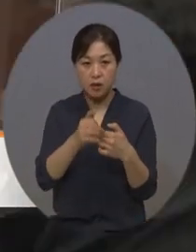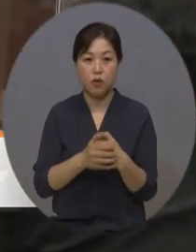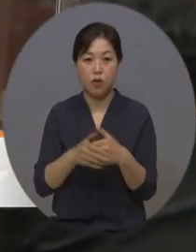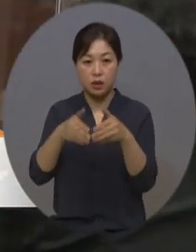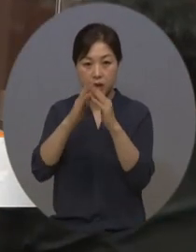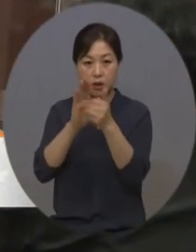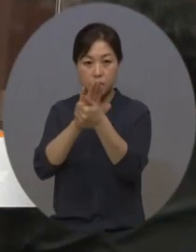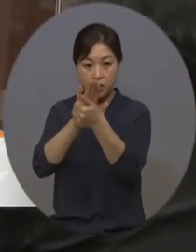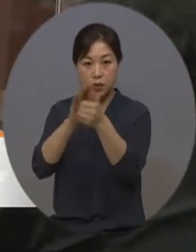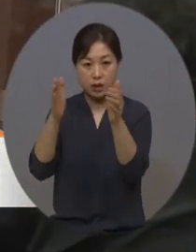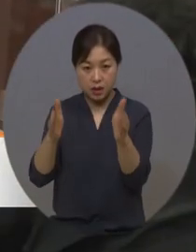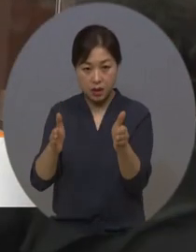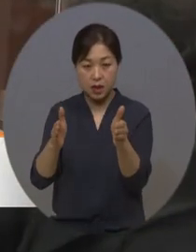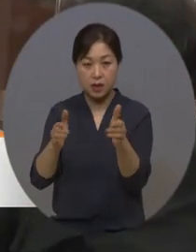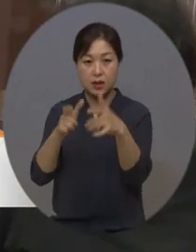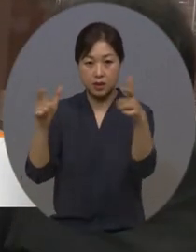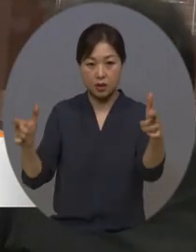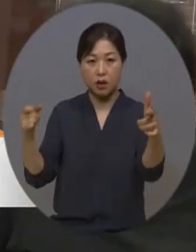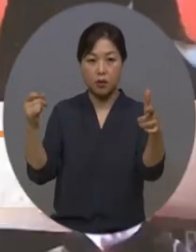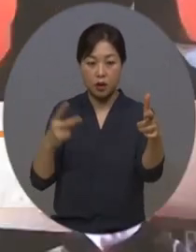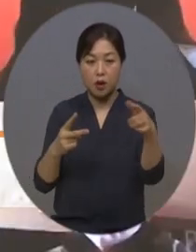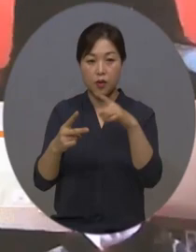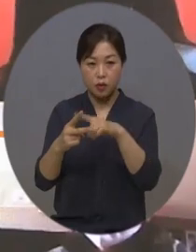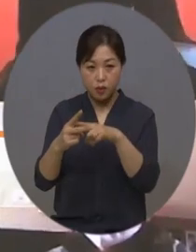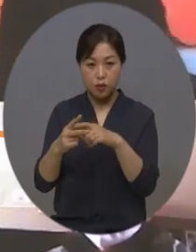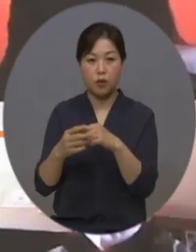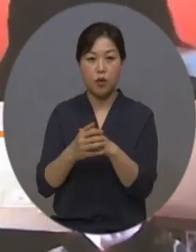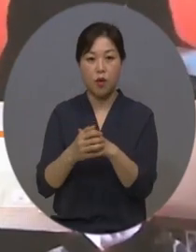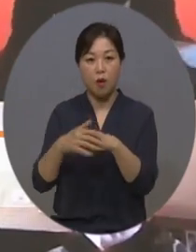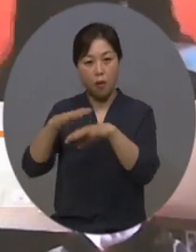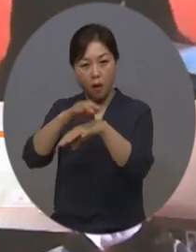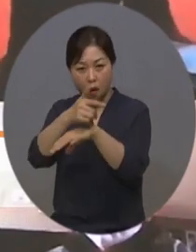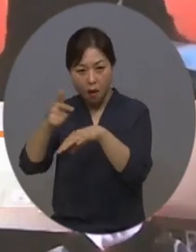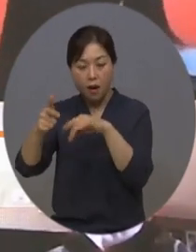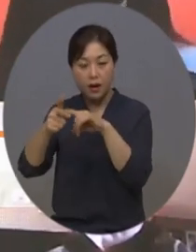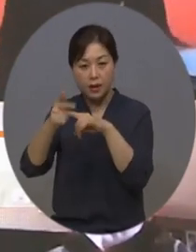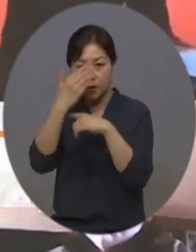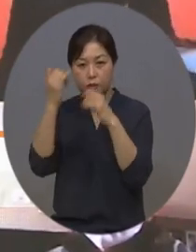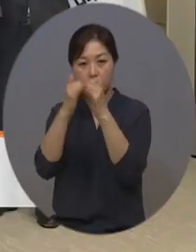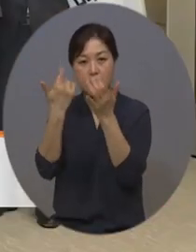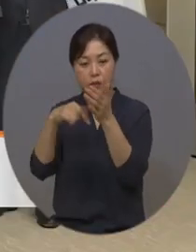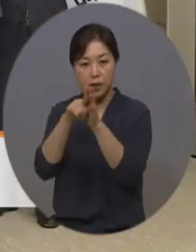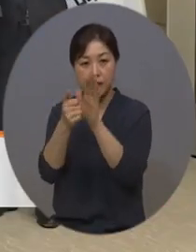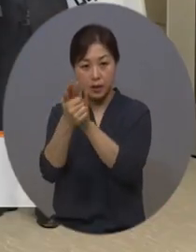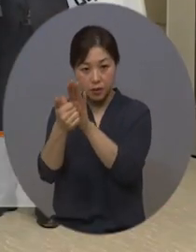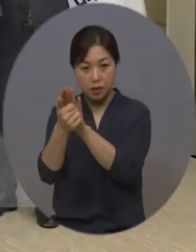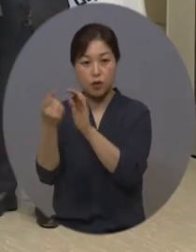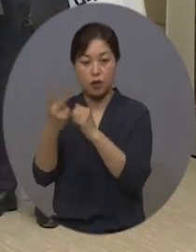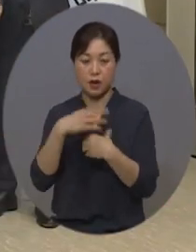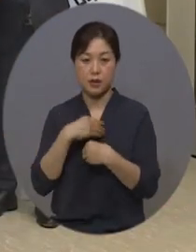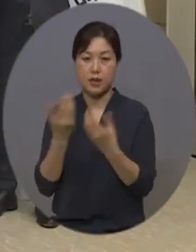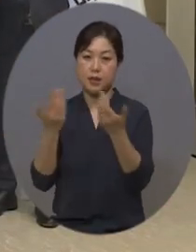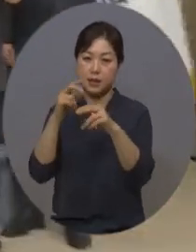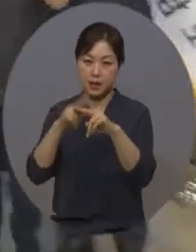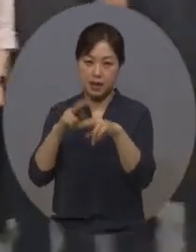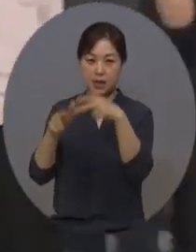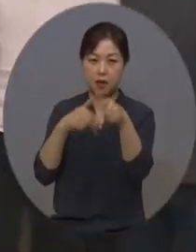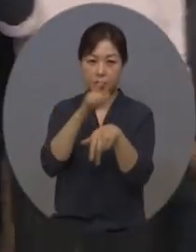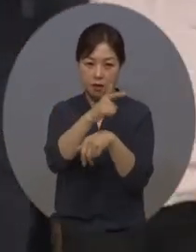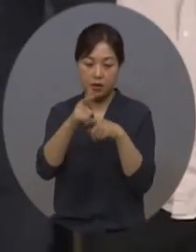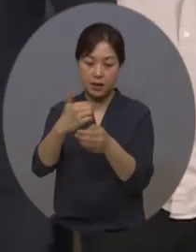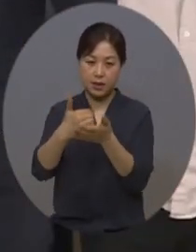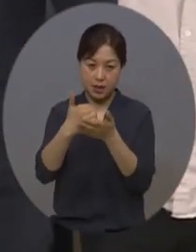확대와 청년 소농 지원 대책 마련, 그리고 안정된 청년 일자리 사업 확대 방안 등 다양한 제안들이